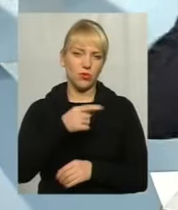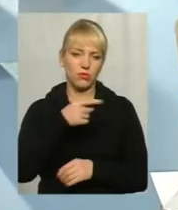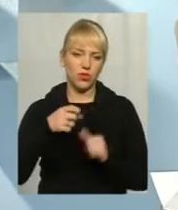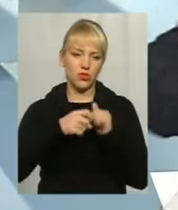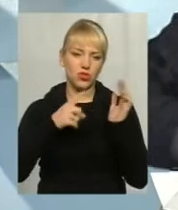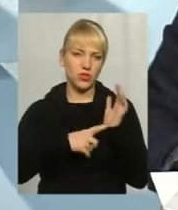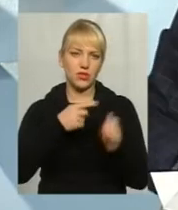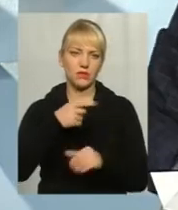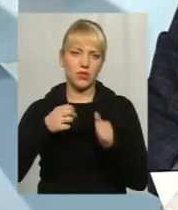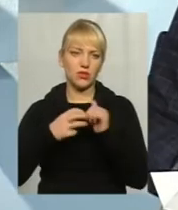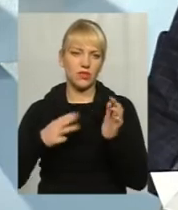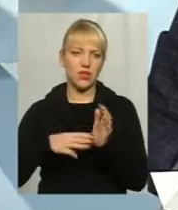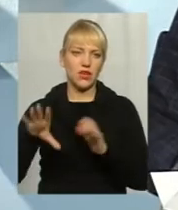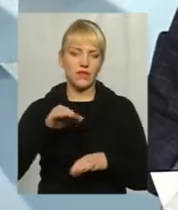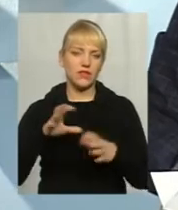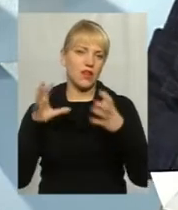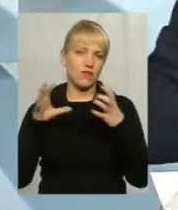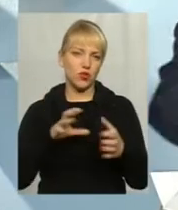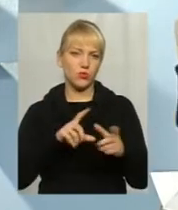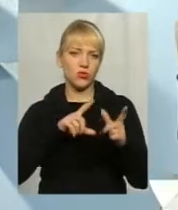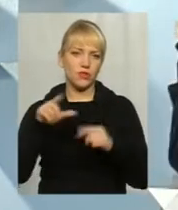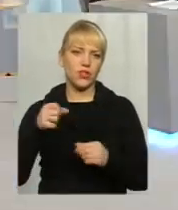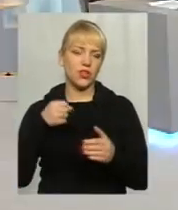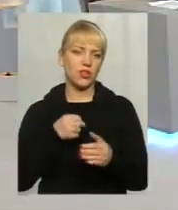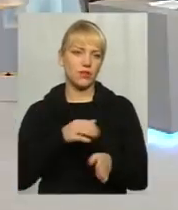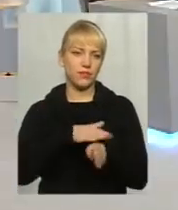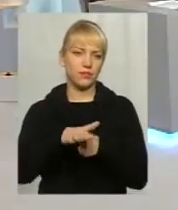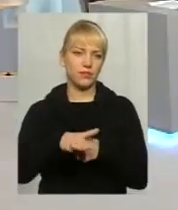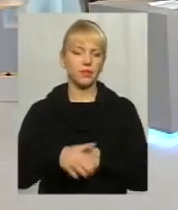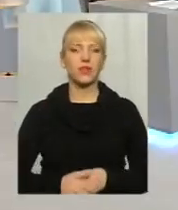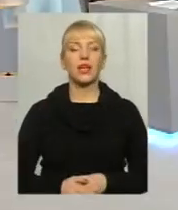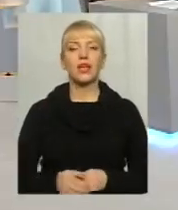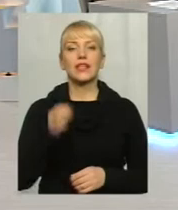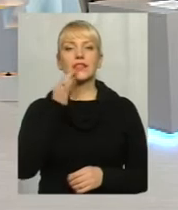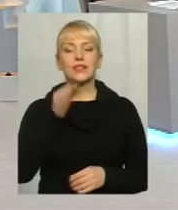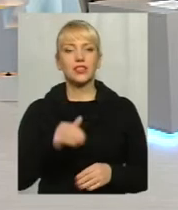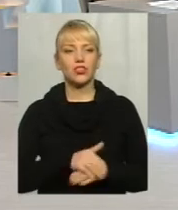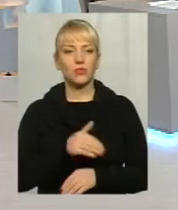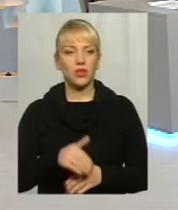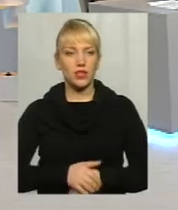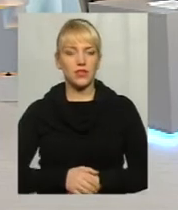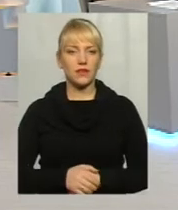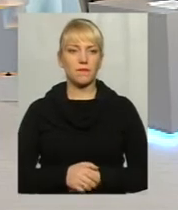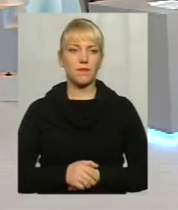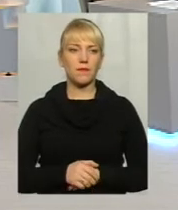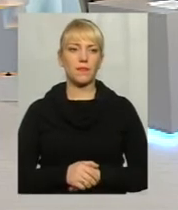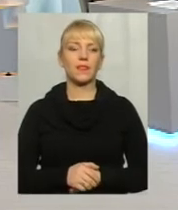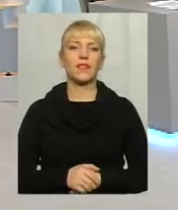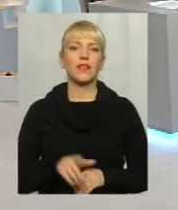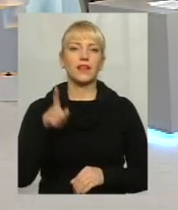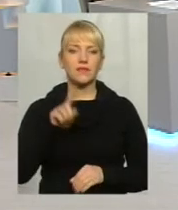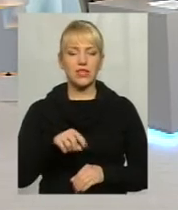мороз, всі транспортні засоби мої виїхали до одного. Скажіть, будь ласка, але все ж таки